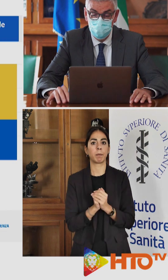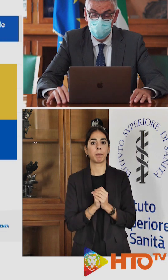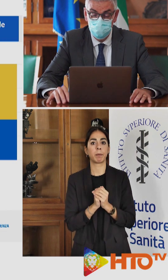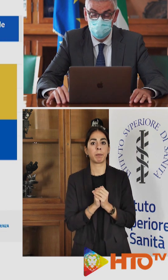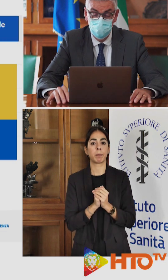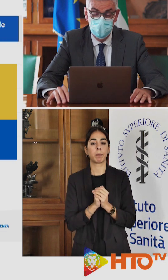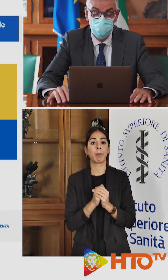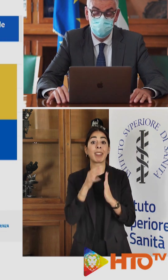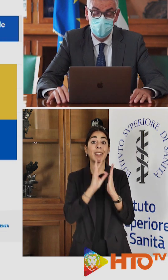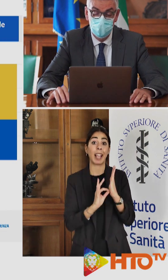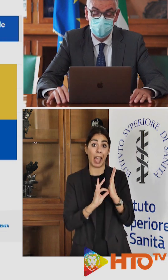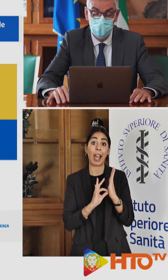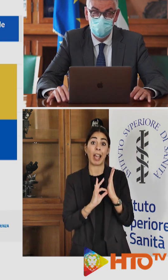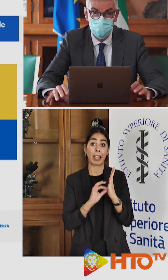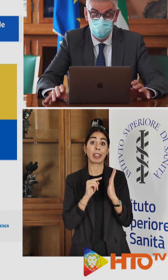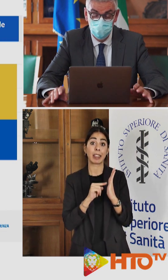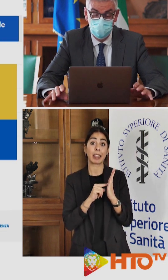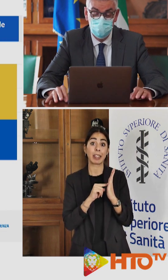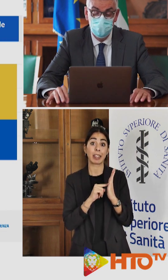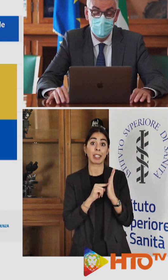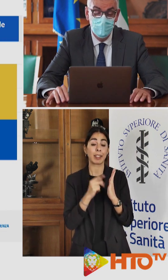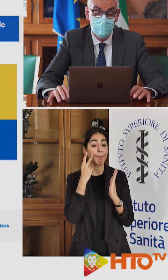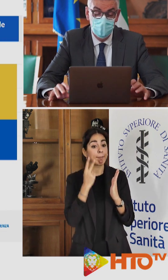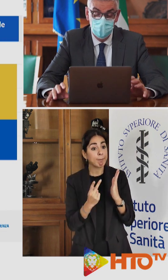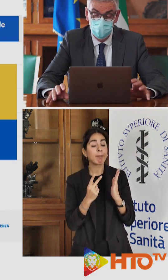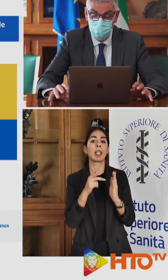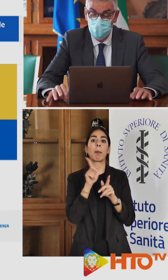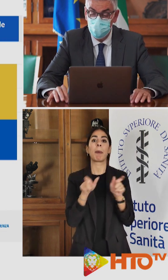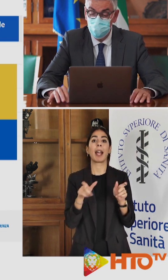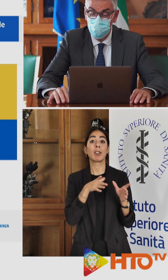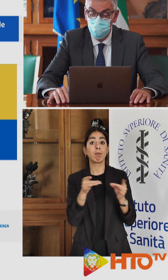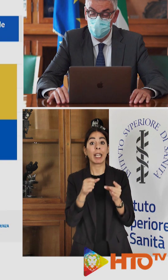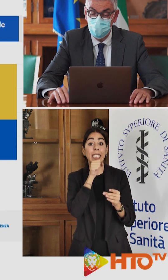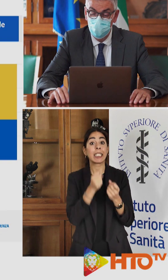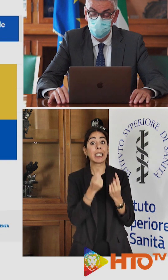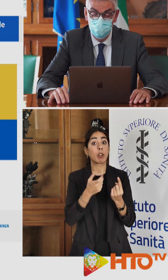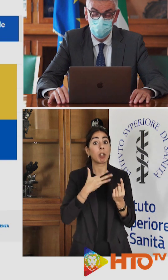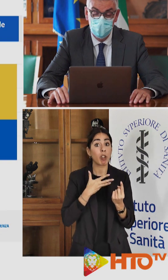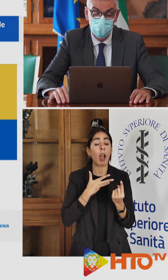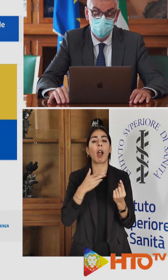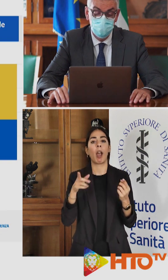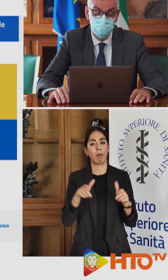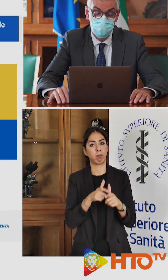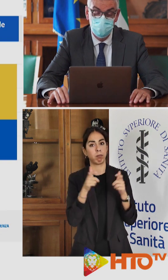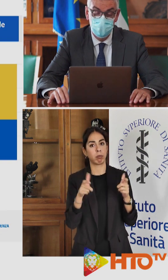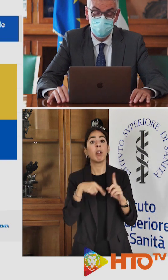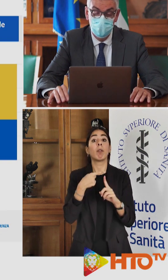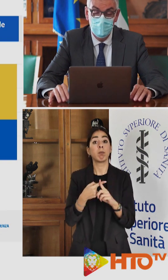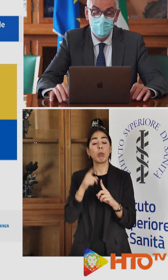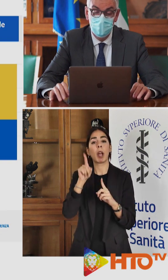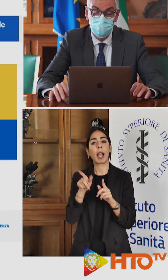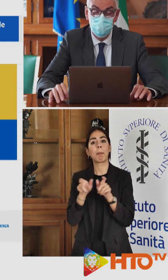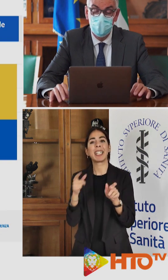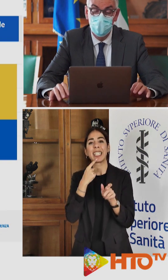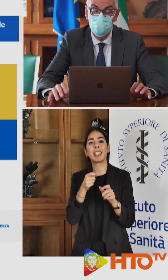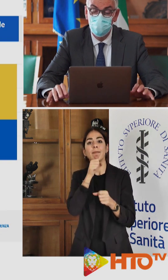sia i casi sintomatici ma anche gli asintomatici e questa analisi ci consente di valutare come sostanzialmente